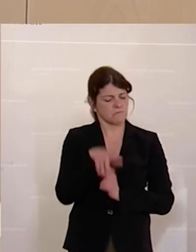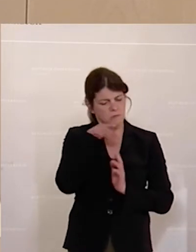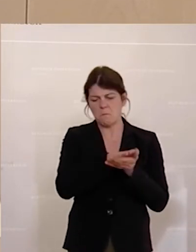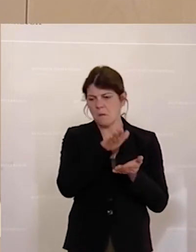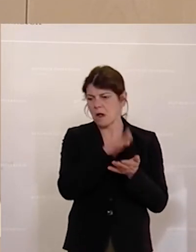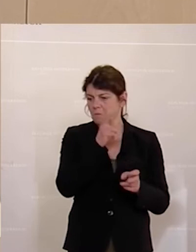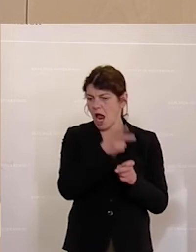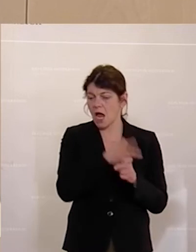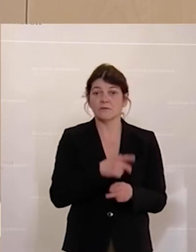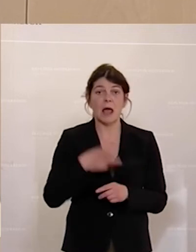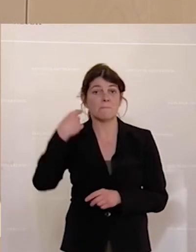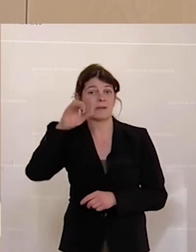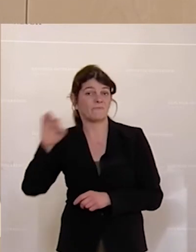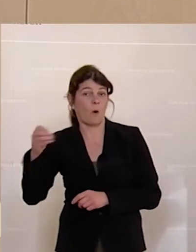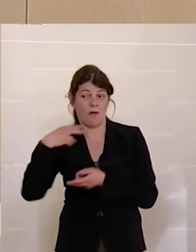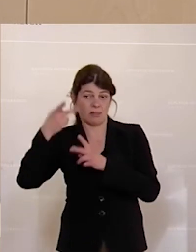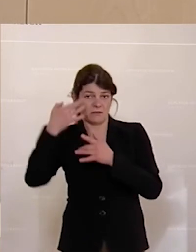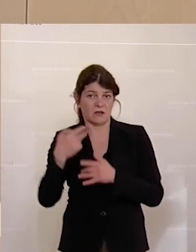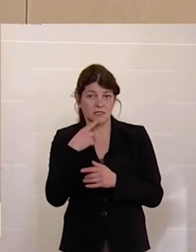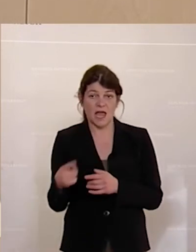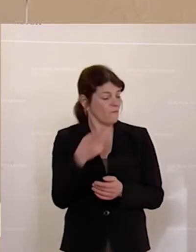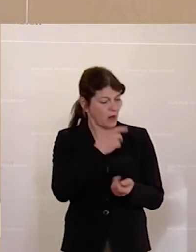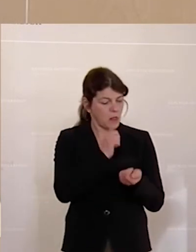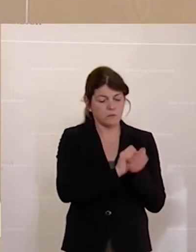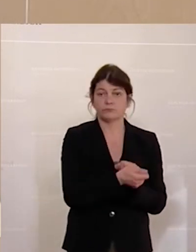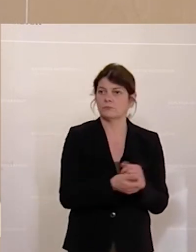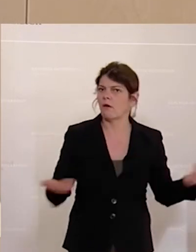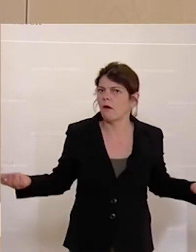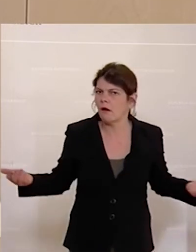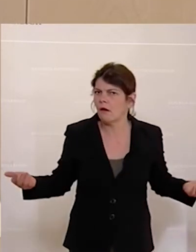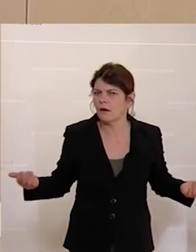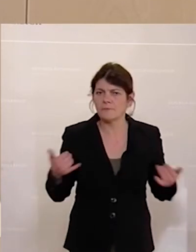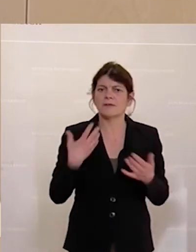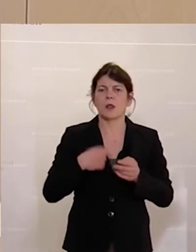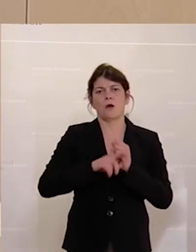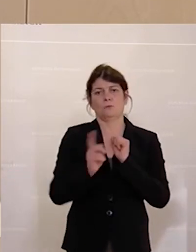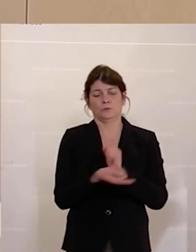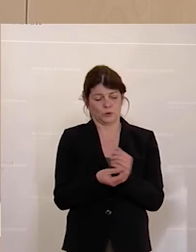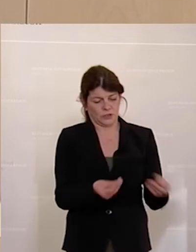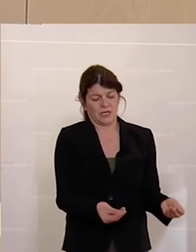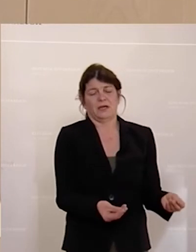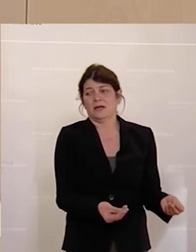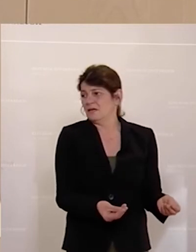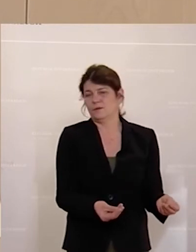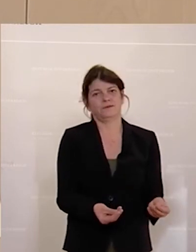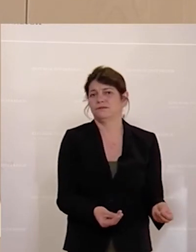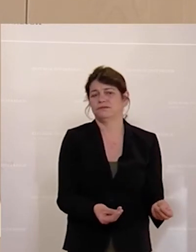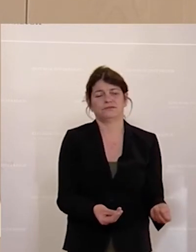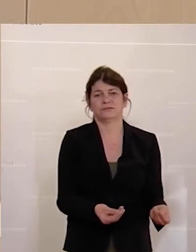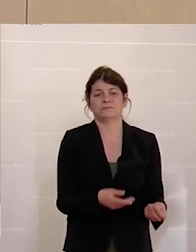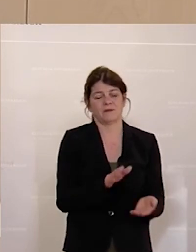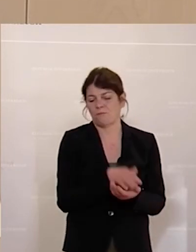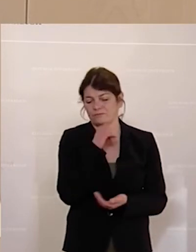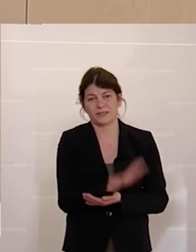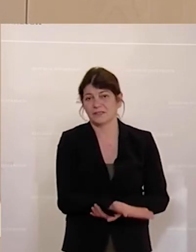damals von WIFO kommuniziert worden sind. Jetzt haben wir wieder ein Budget, das ziemlich sicher nicht halten wird, weil